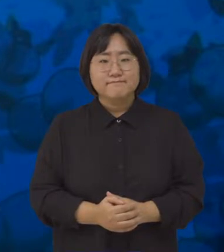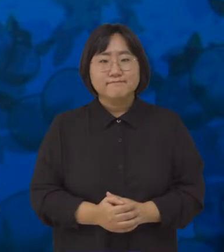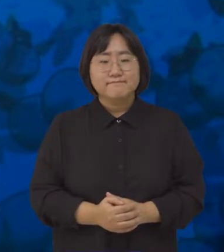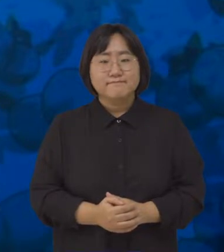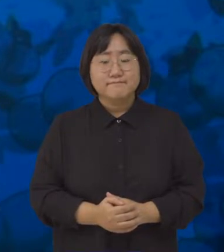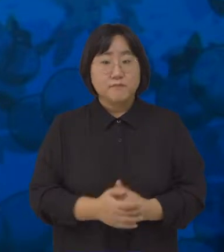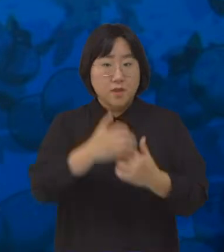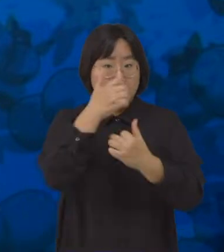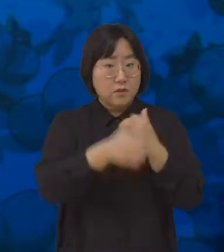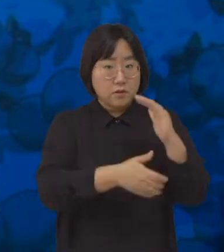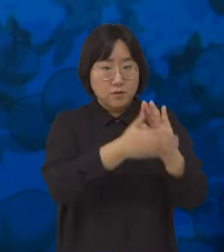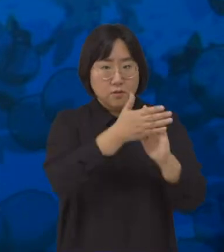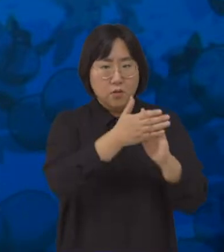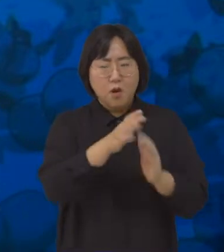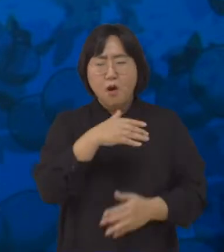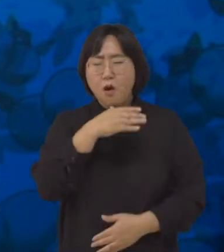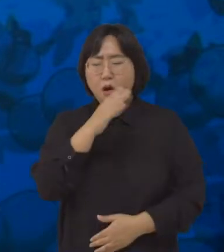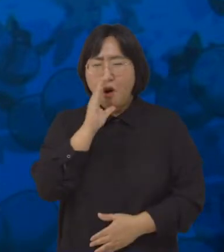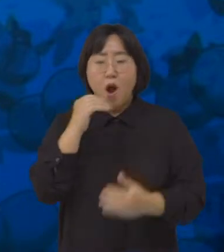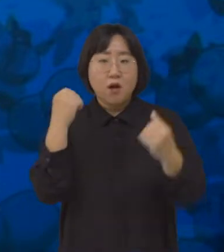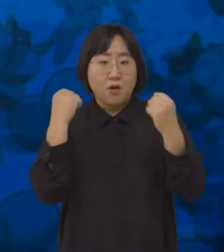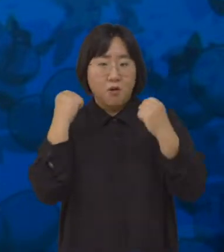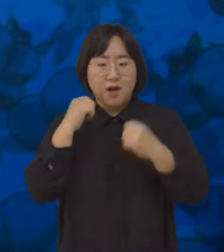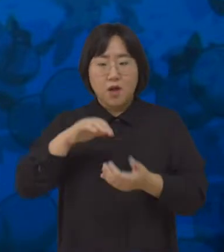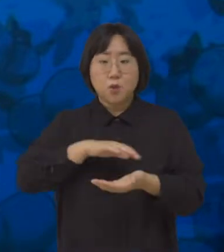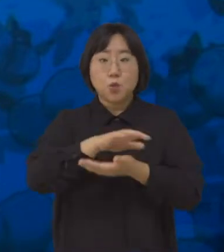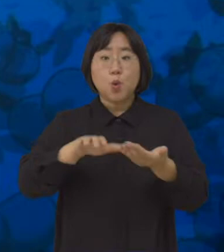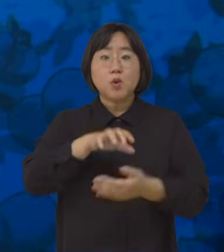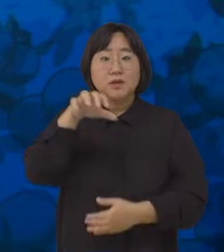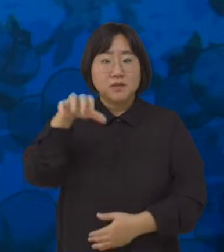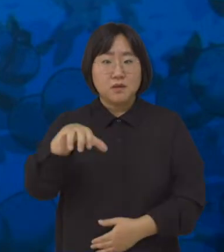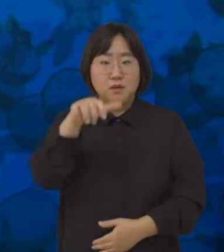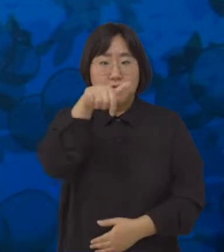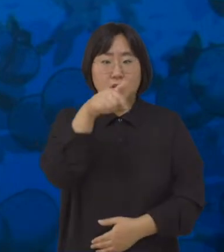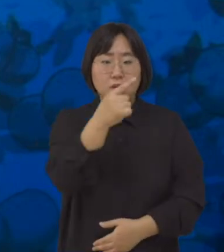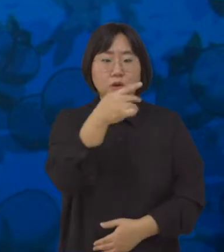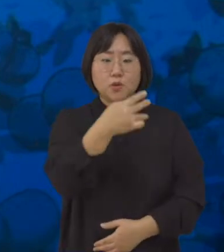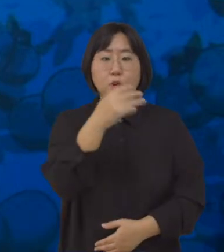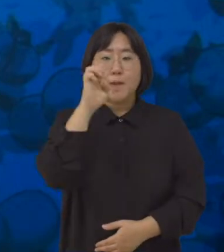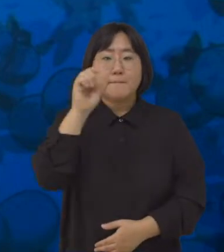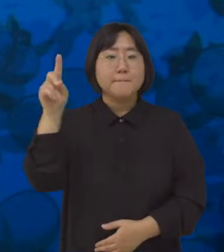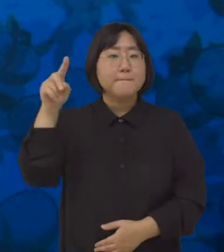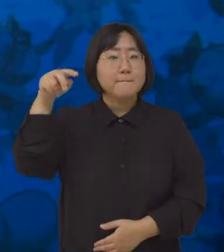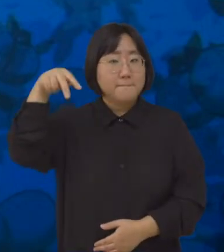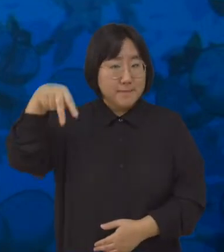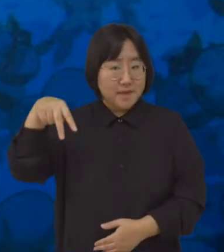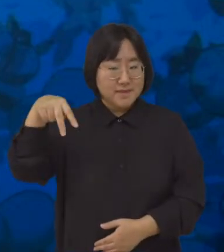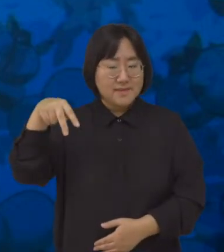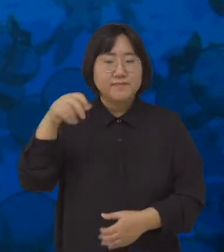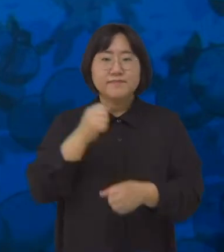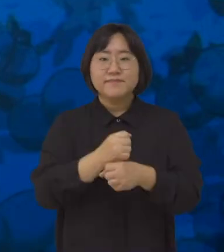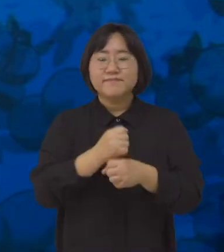서귀포 씨가 어르신들의 건강 놀이터 놀팟을 조성해 본격 운영에 들어갔습니다.